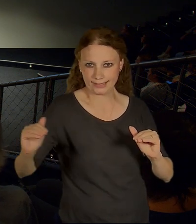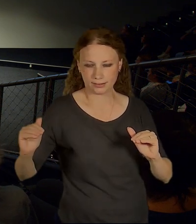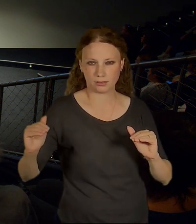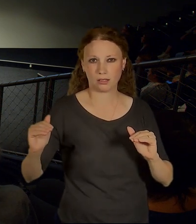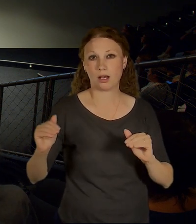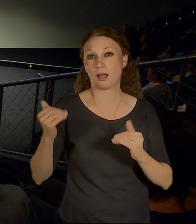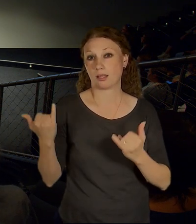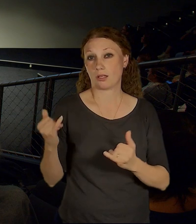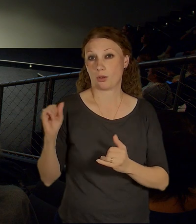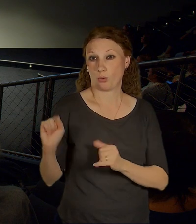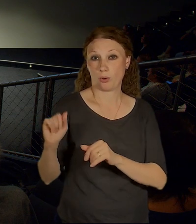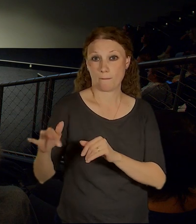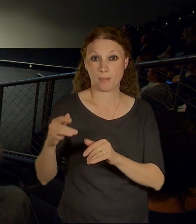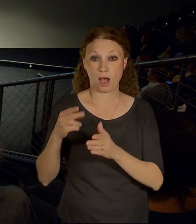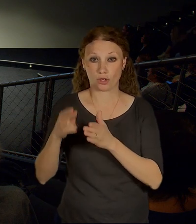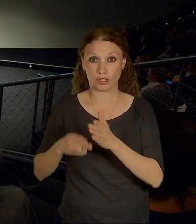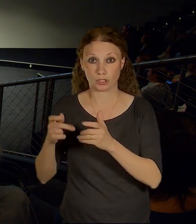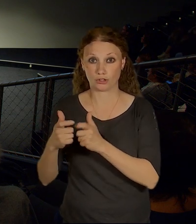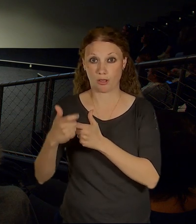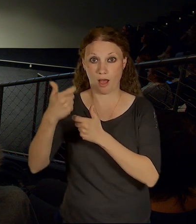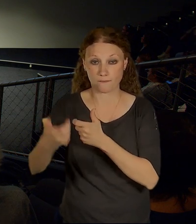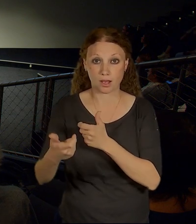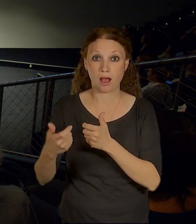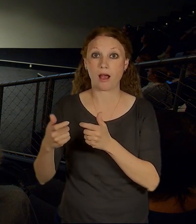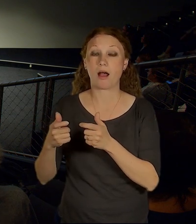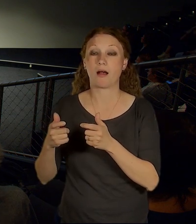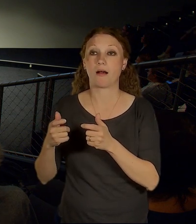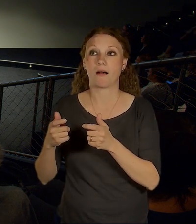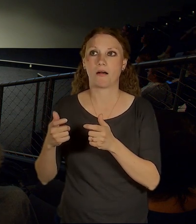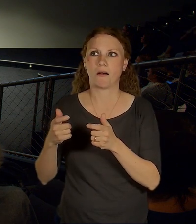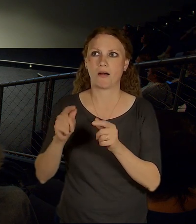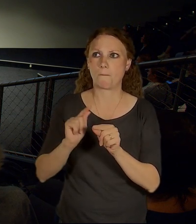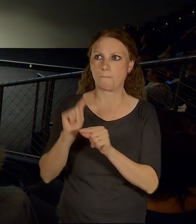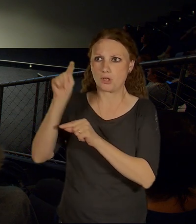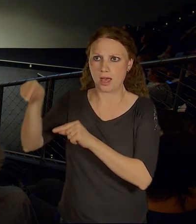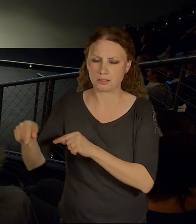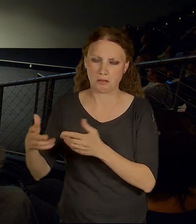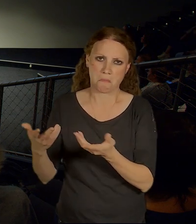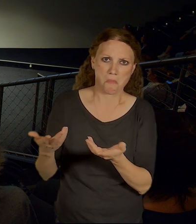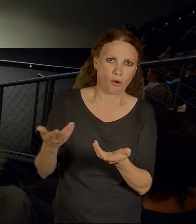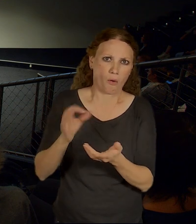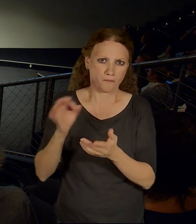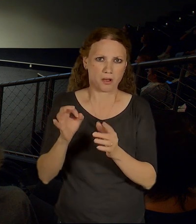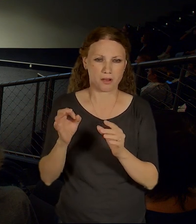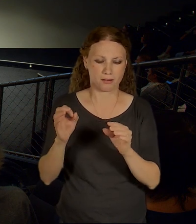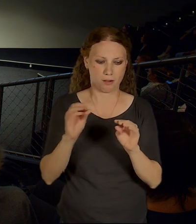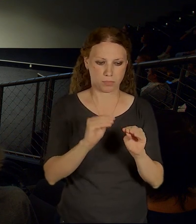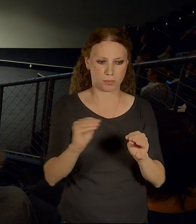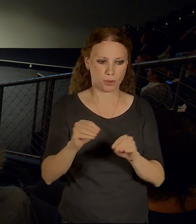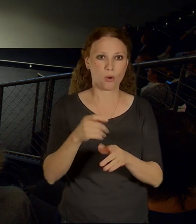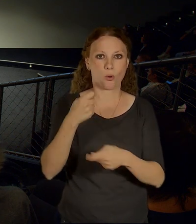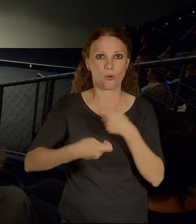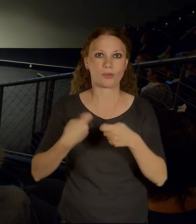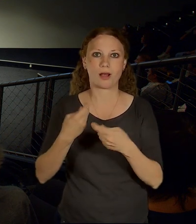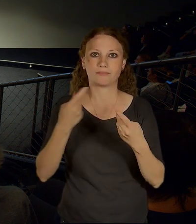to kolejiště a překonáme i tu hysterickou výpravní budovu. A vlastně můžeme ty věci opravdu poskládat nad sebe jako sandvič.